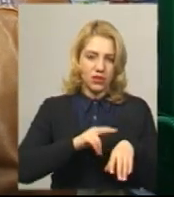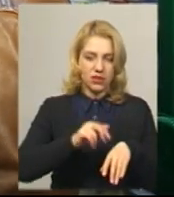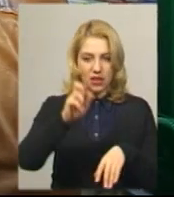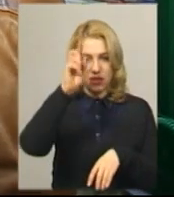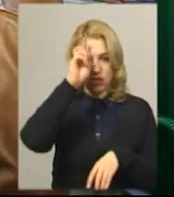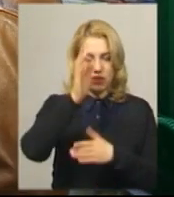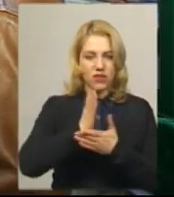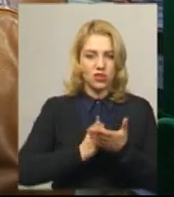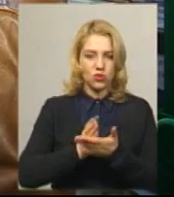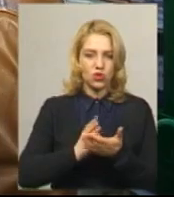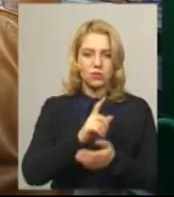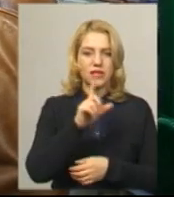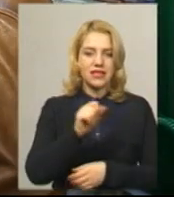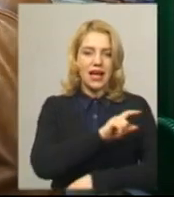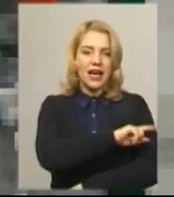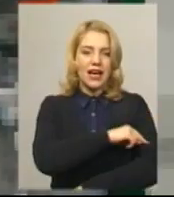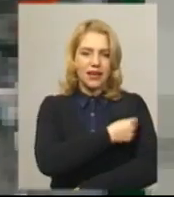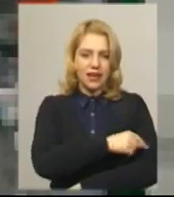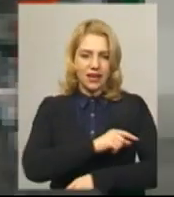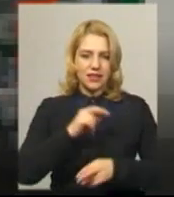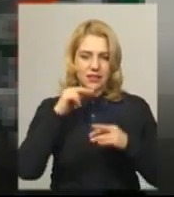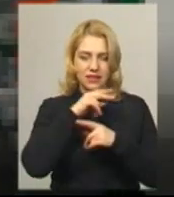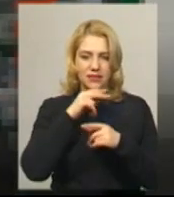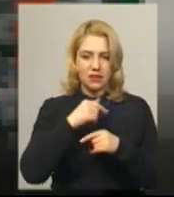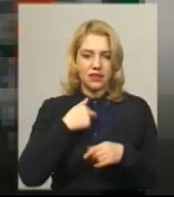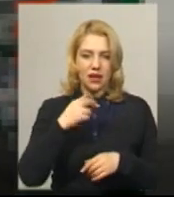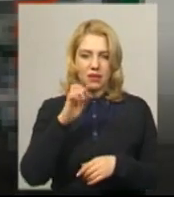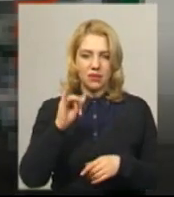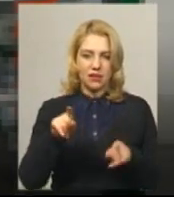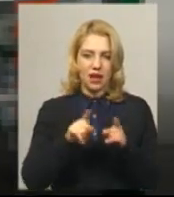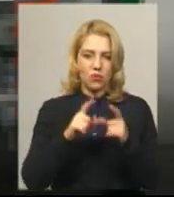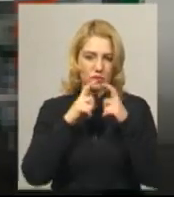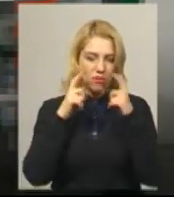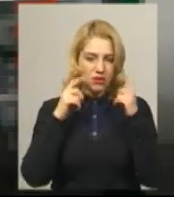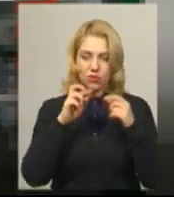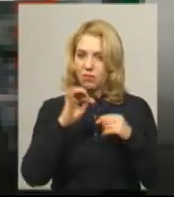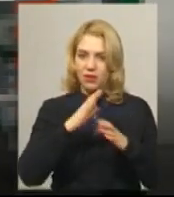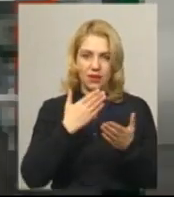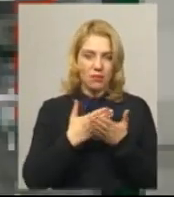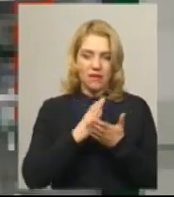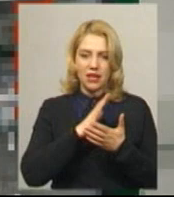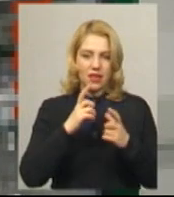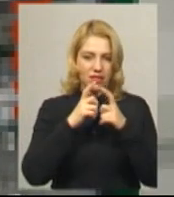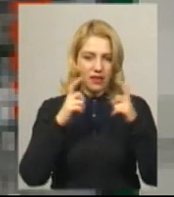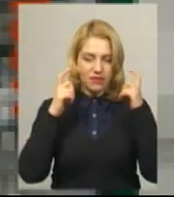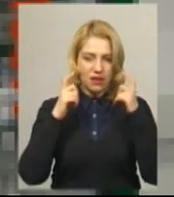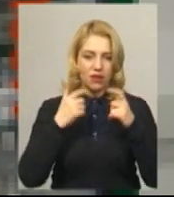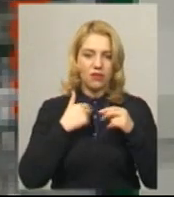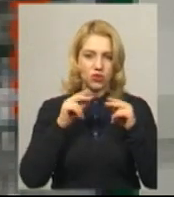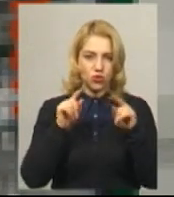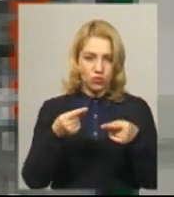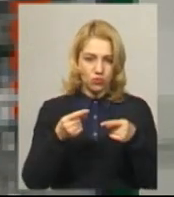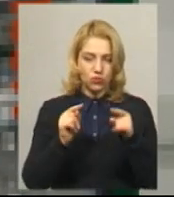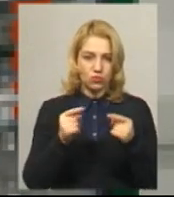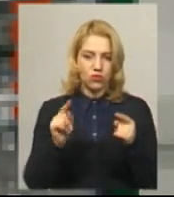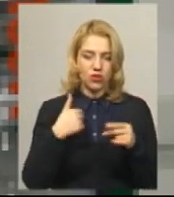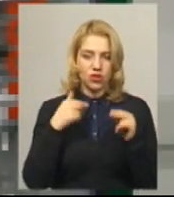служби з лікарських засобів та контролю за наркотиками. Я би таку маску, напевно, щоб не вдягав. Чому? Чому? Я вам чесно скажу. Знаєте,